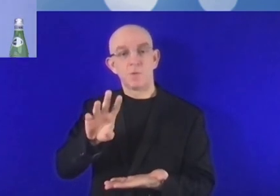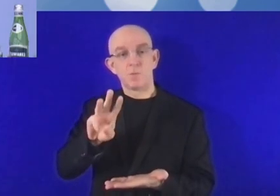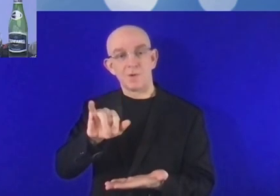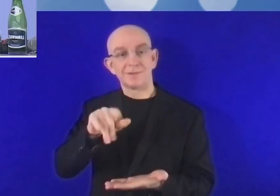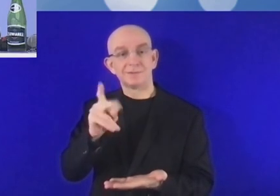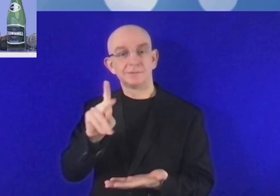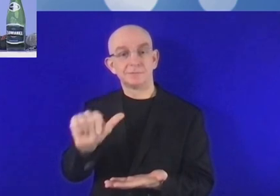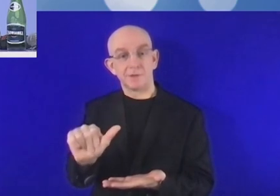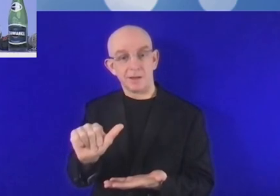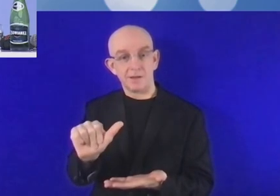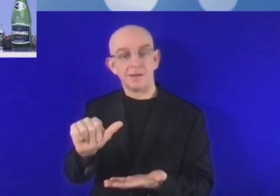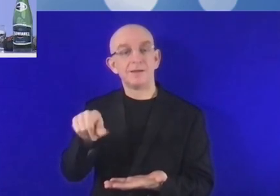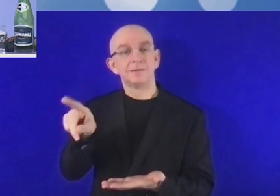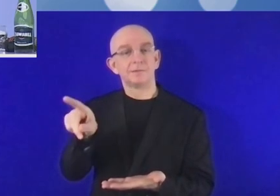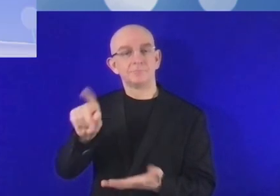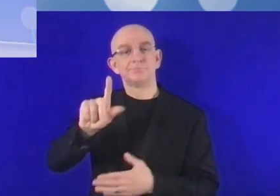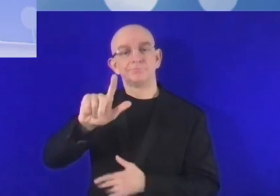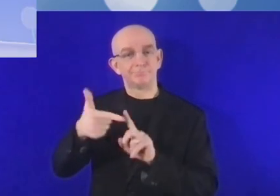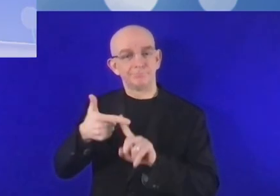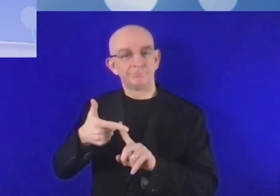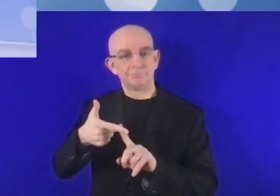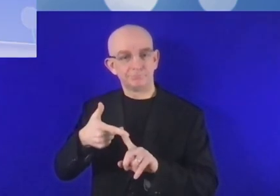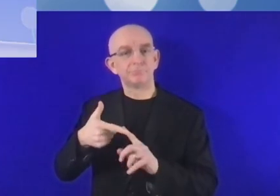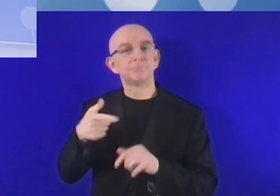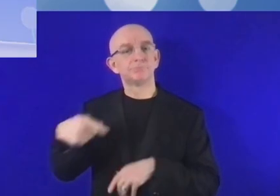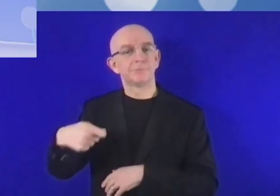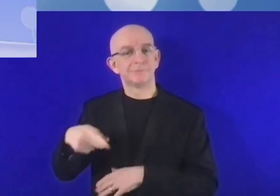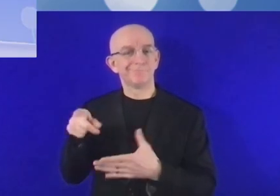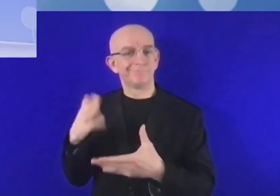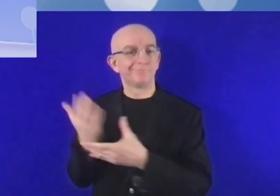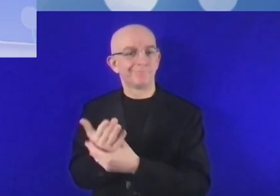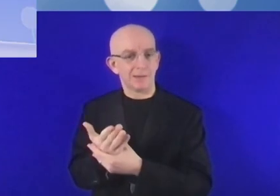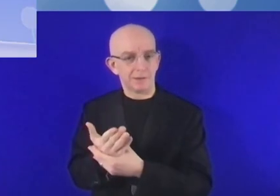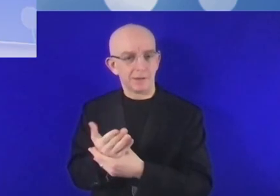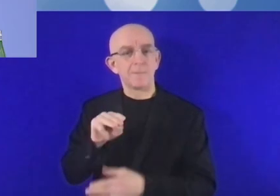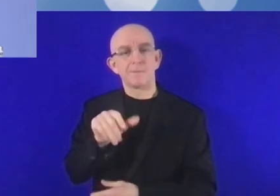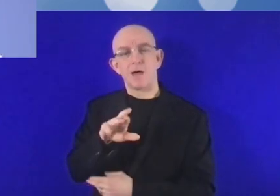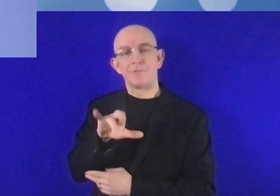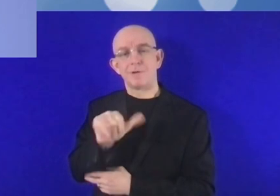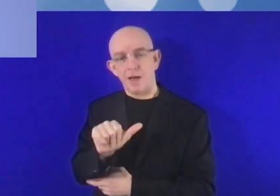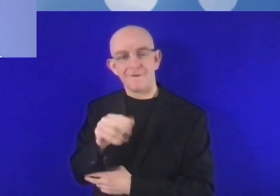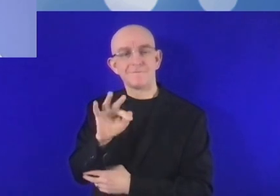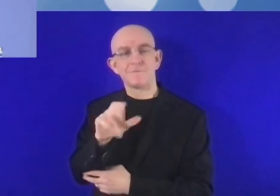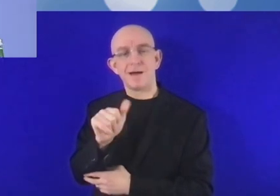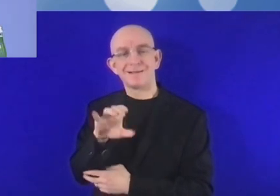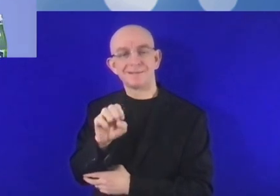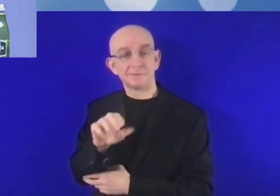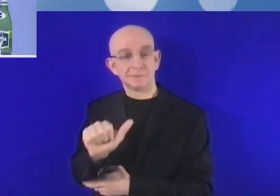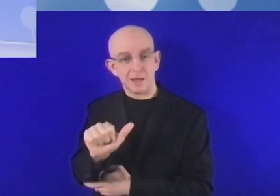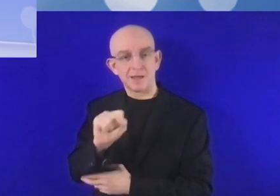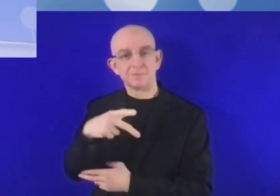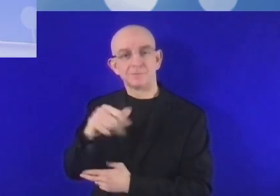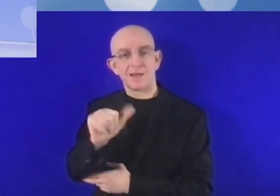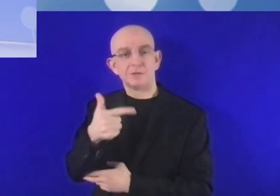vice-présidente de Madame Maria Francesca Spatolissano,